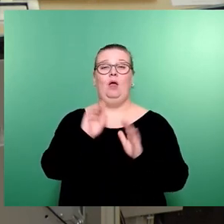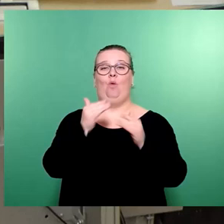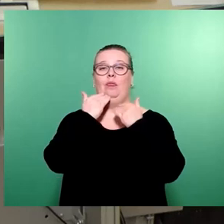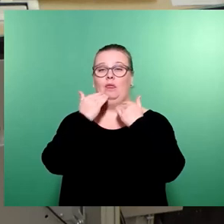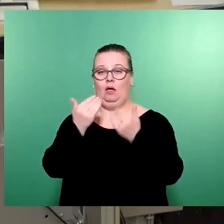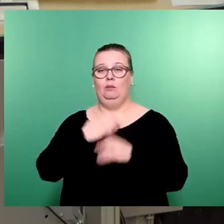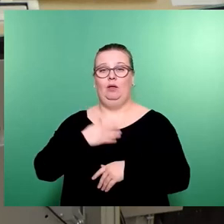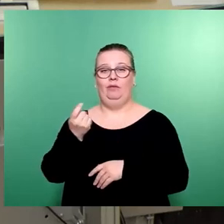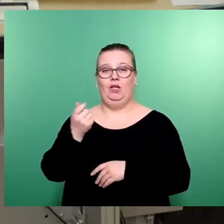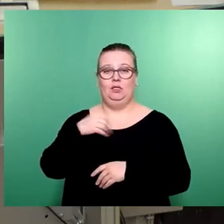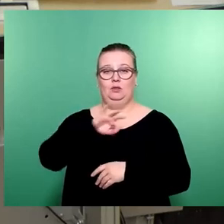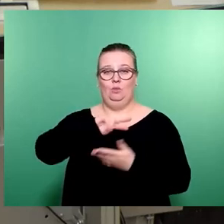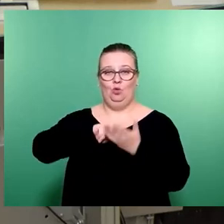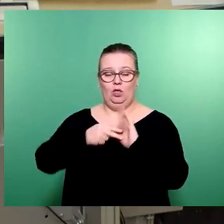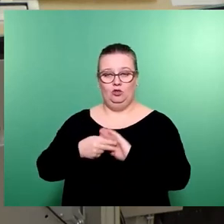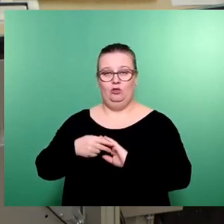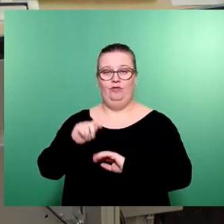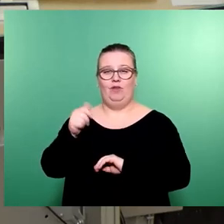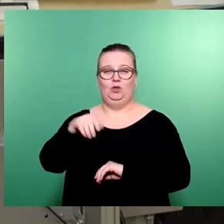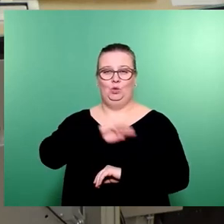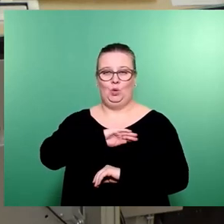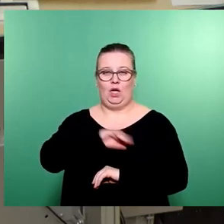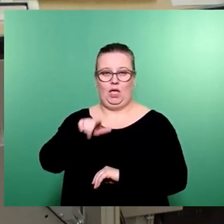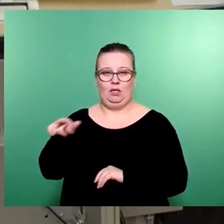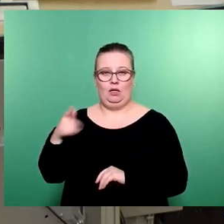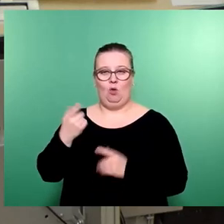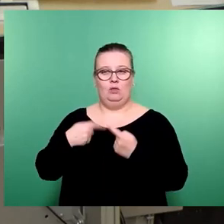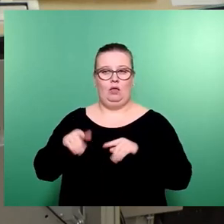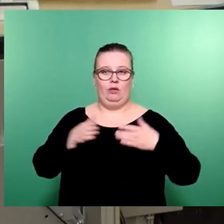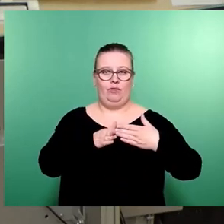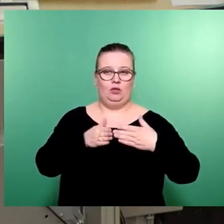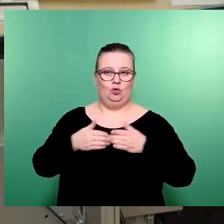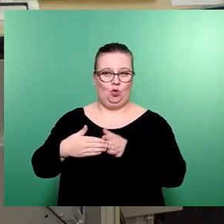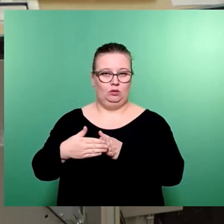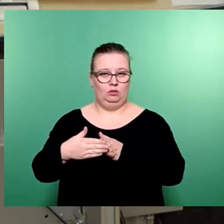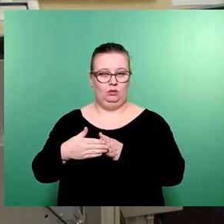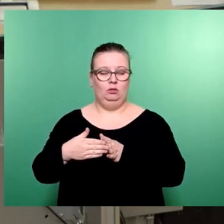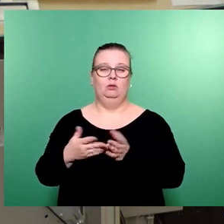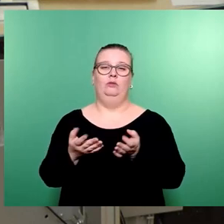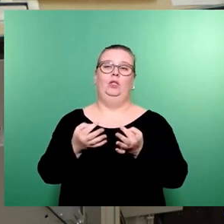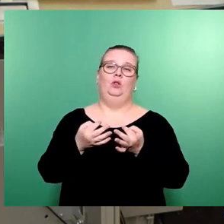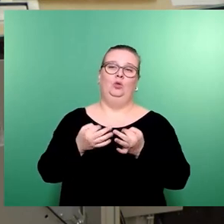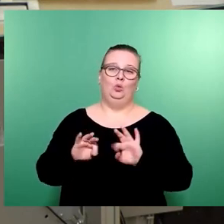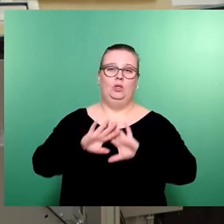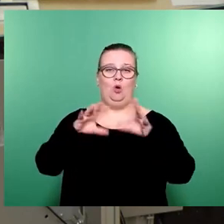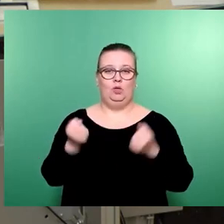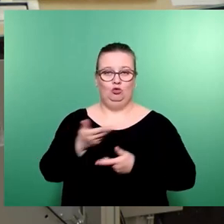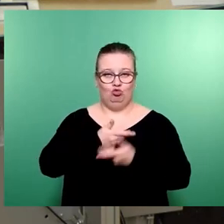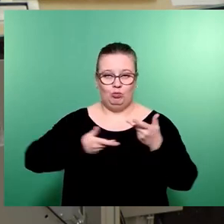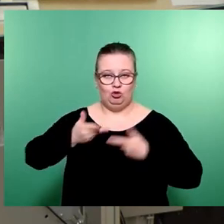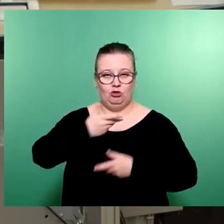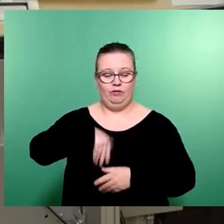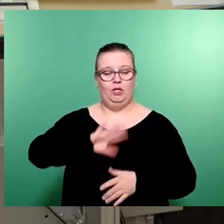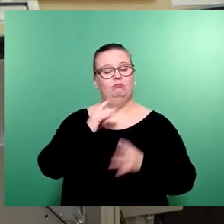finanzpolitischen Fachkolleginnen und Fachkollegen aus den anderen Fraktionen. Es waren gute Haushaltsgespräche. Es waren